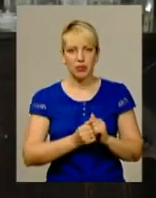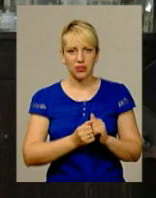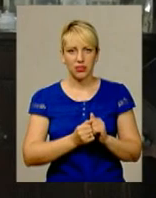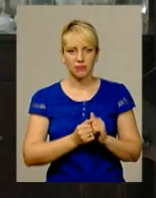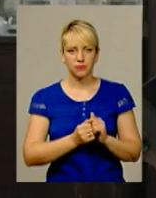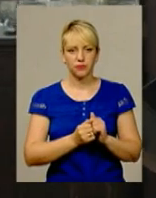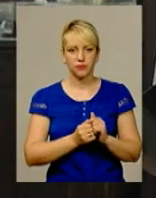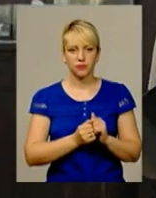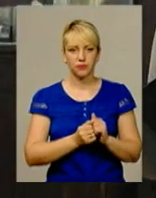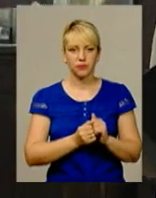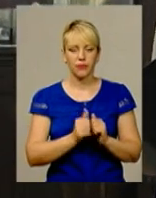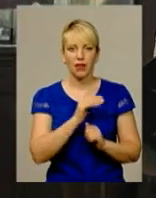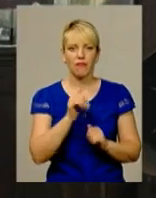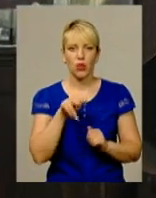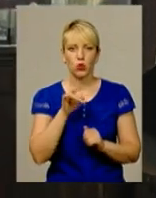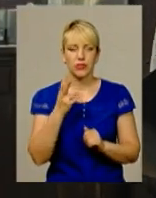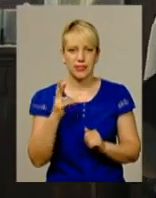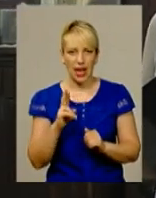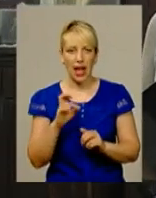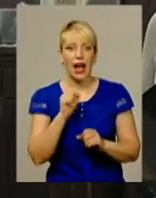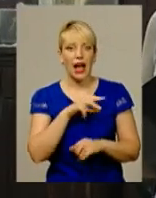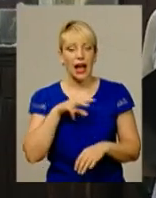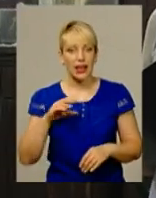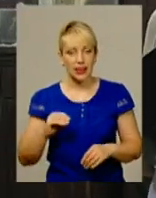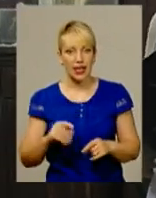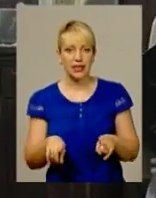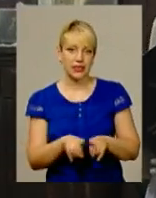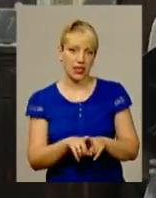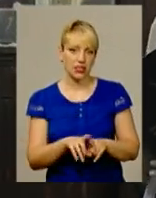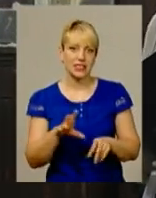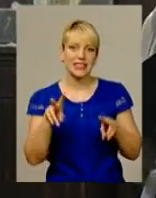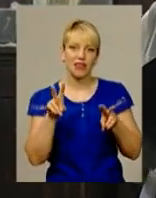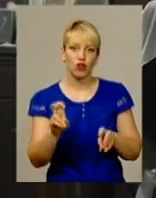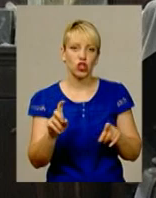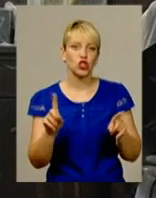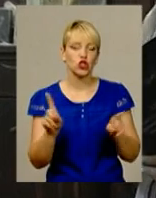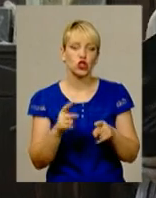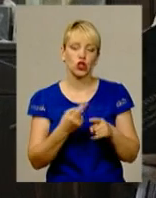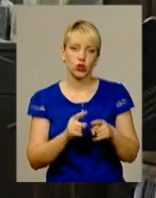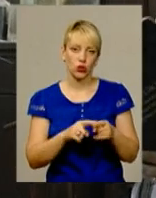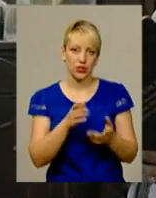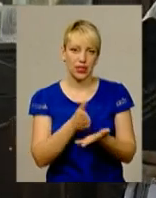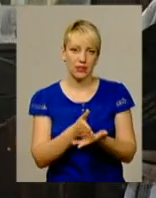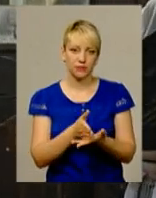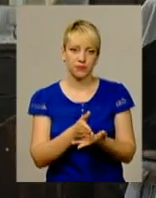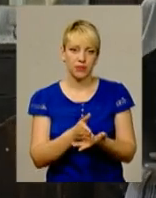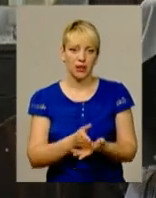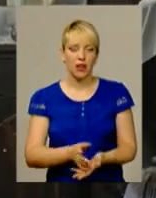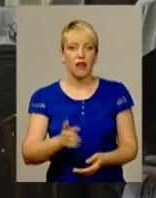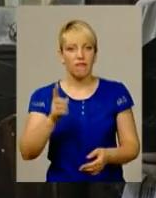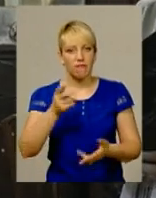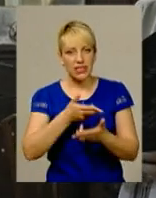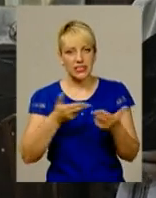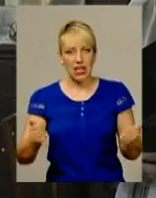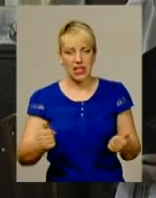Федунця, але теж і символічно, що то є визнання